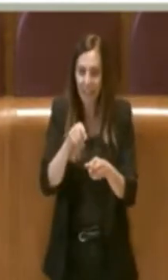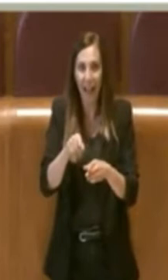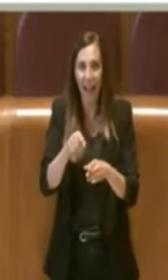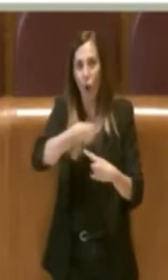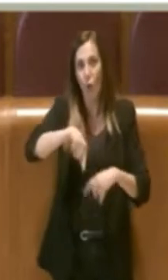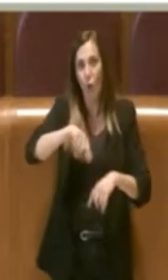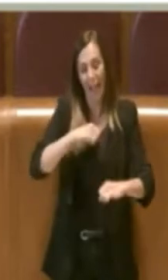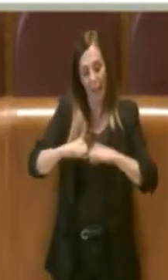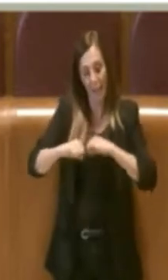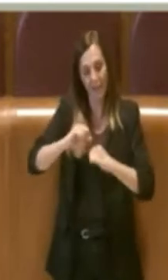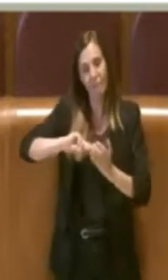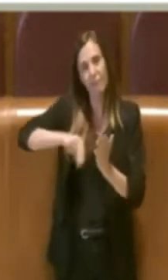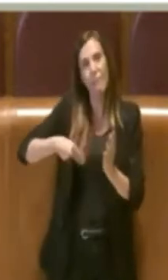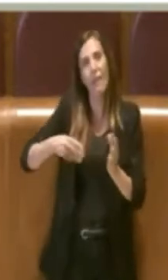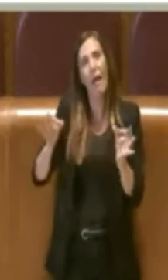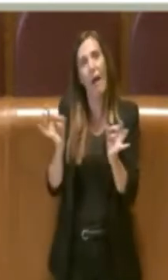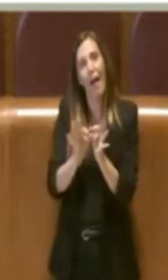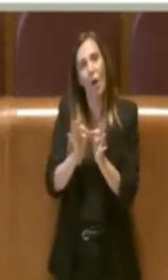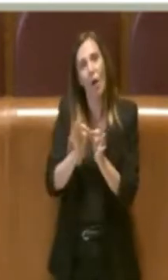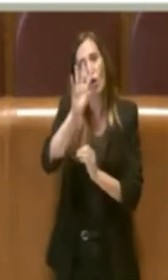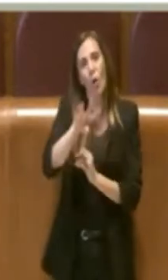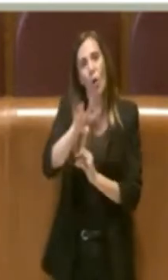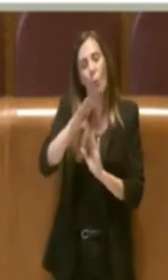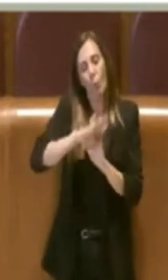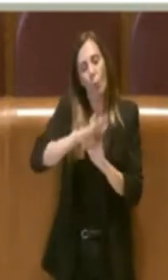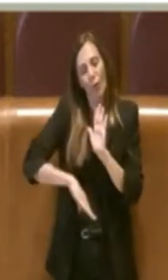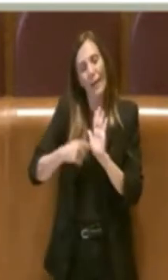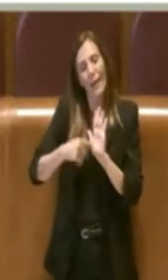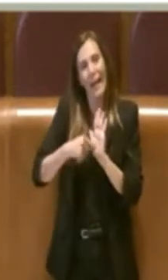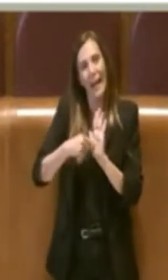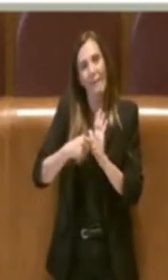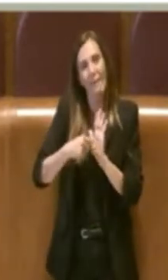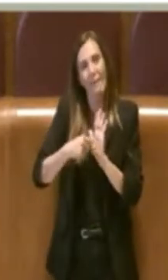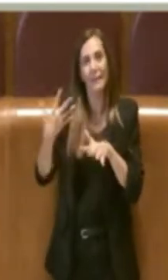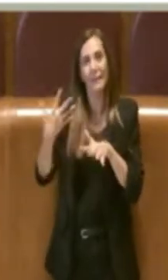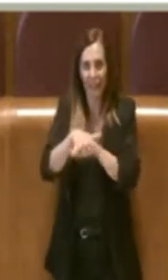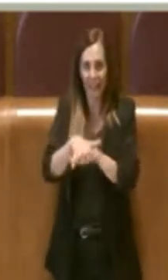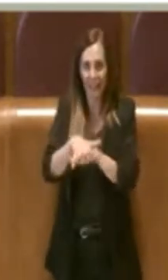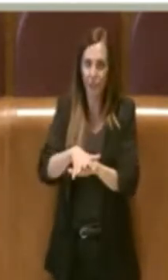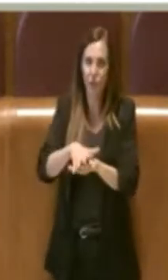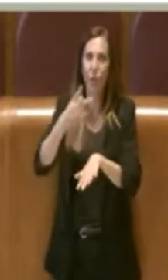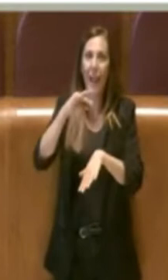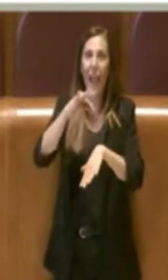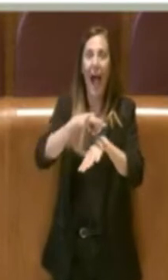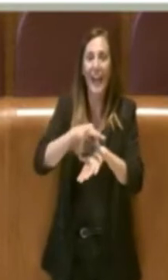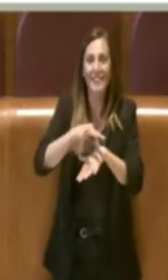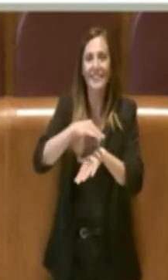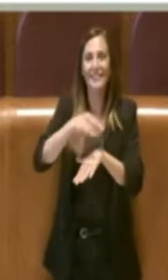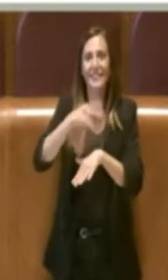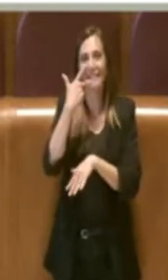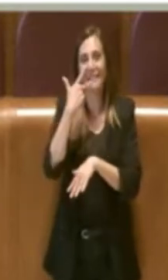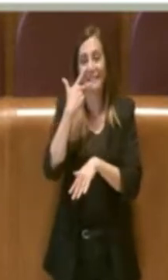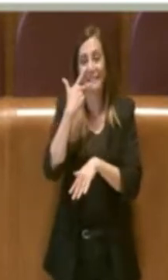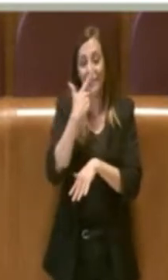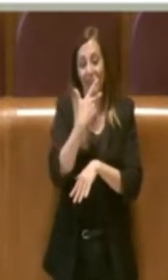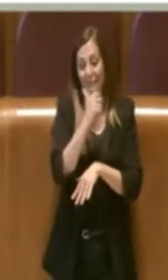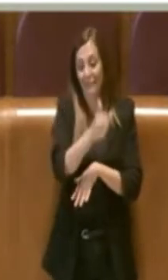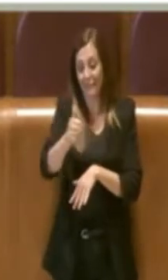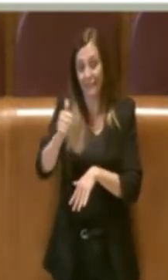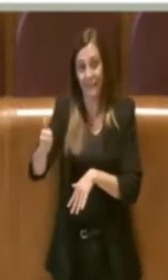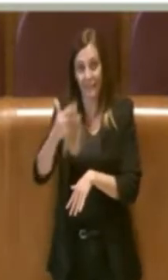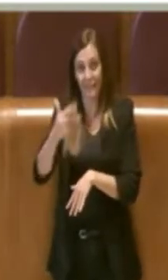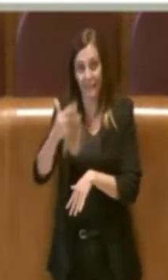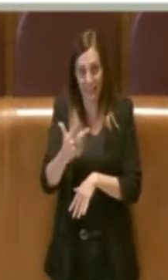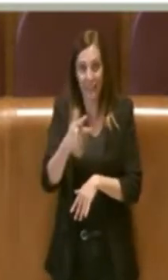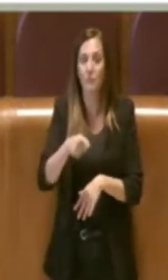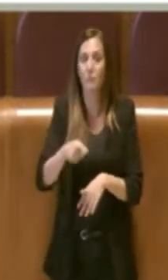amministrazione ha firmato un accordo di programma sull'integrazione socio-sanitaria con le tre asle di Roma, da cui sono scaturite delle cabine di